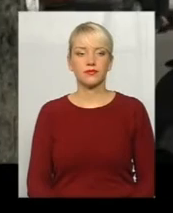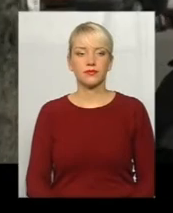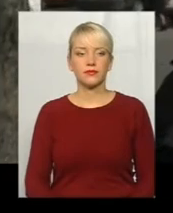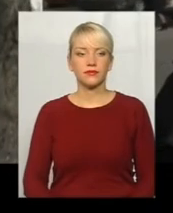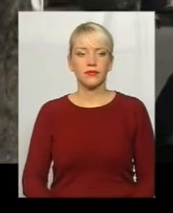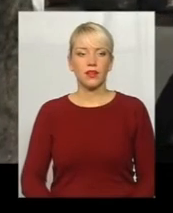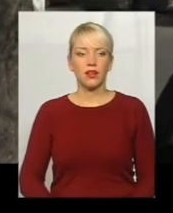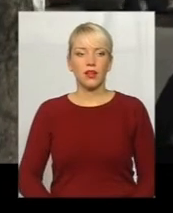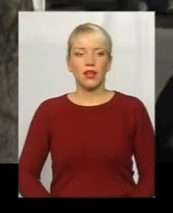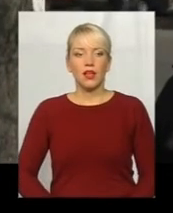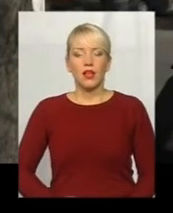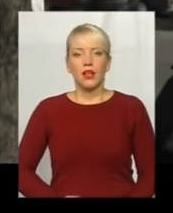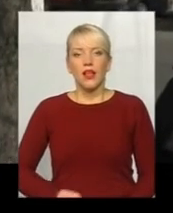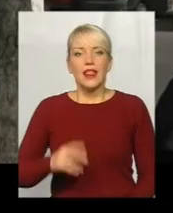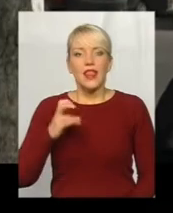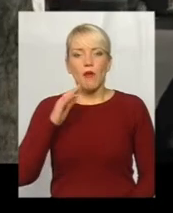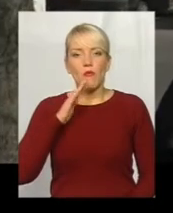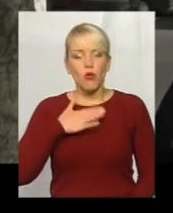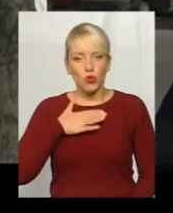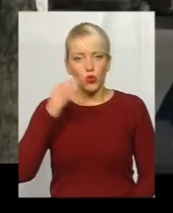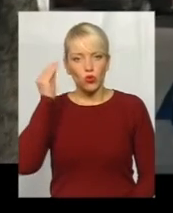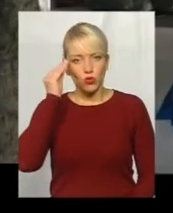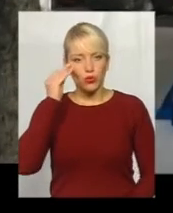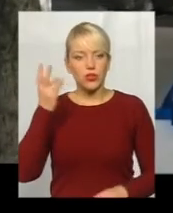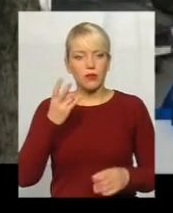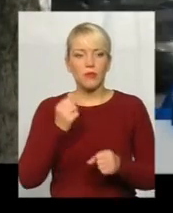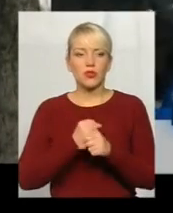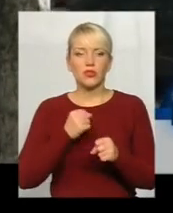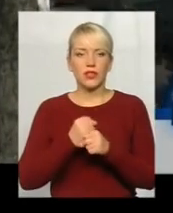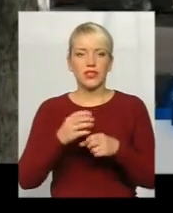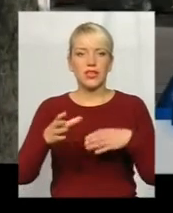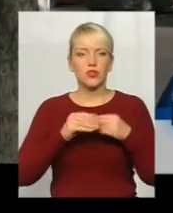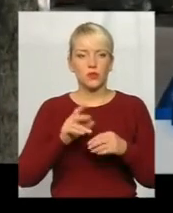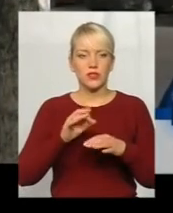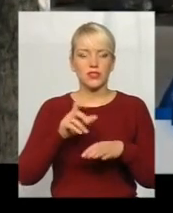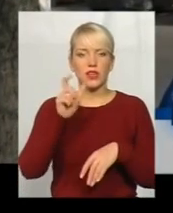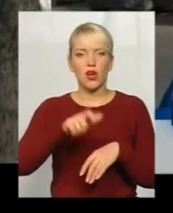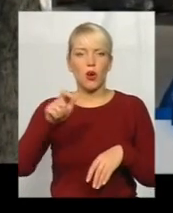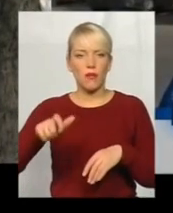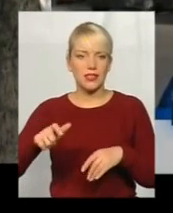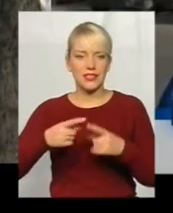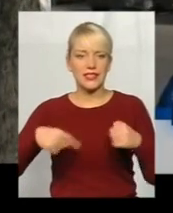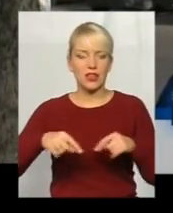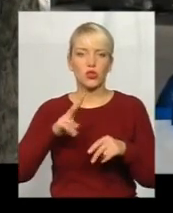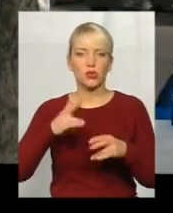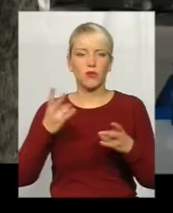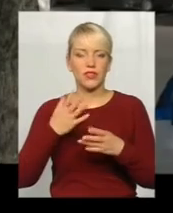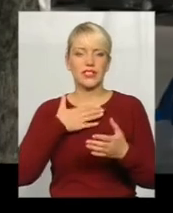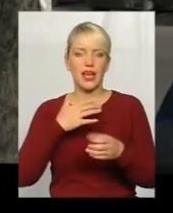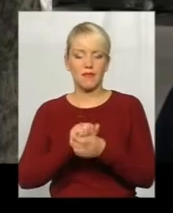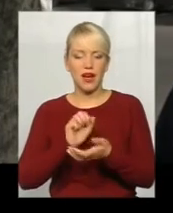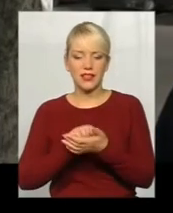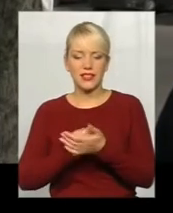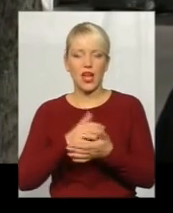На мою думку, треба покращити роботу з громадським сектором особисто. Тобто, люди, які саме мають займатися роботою з